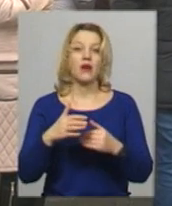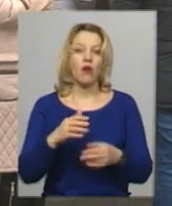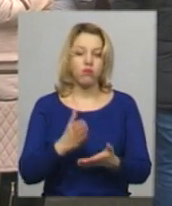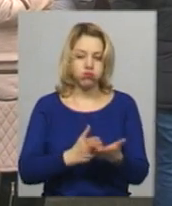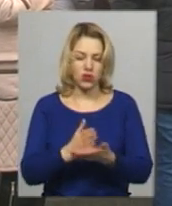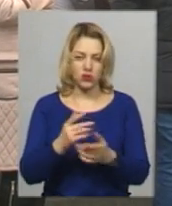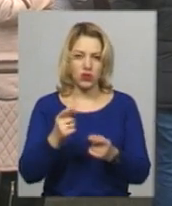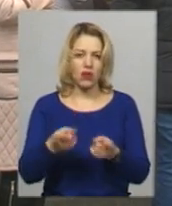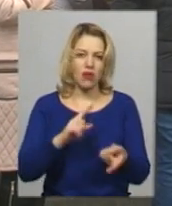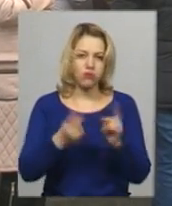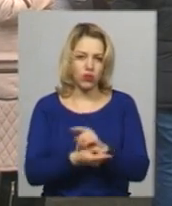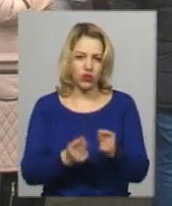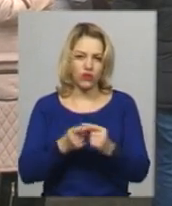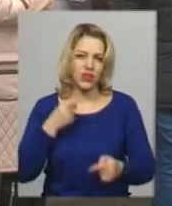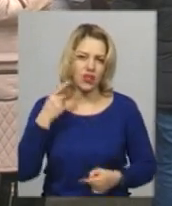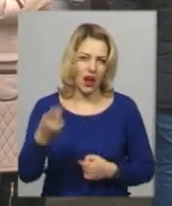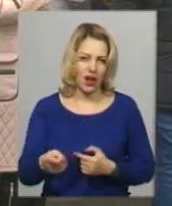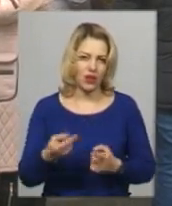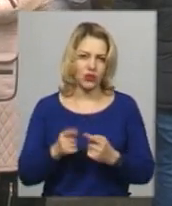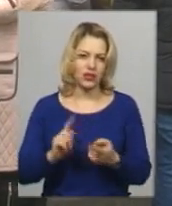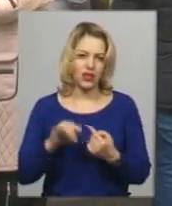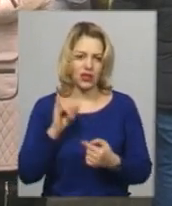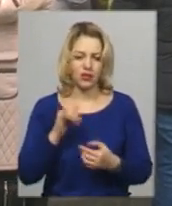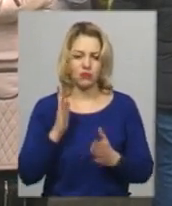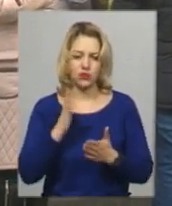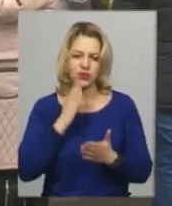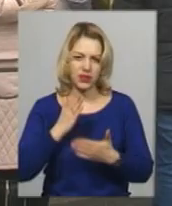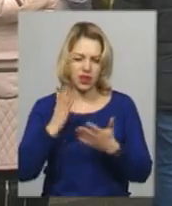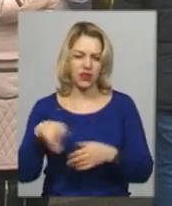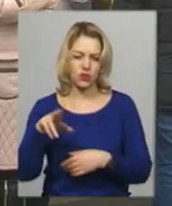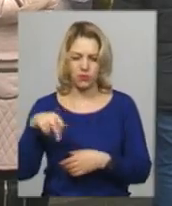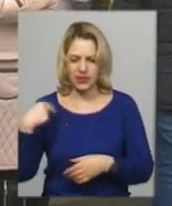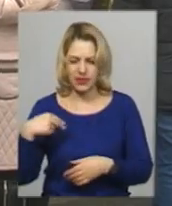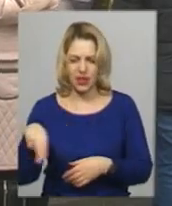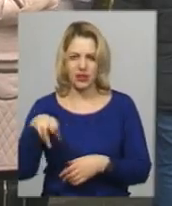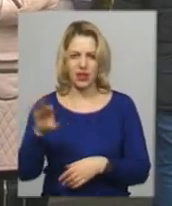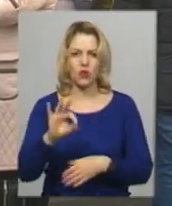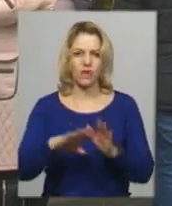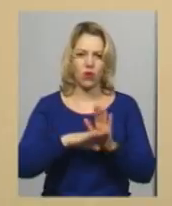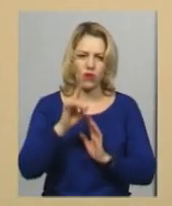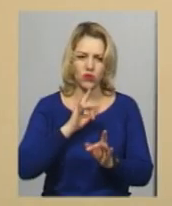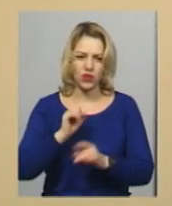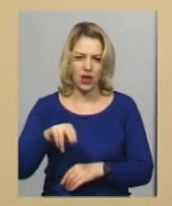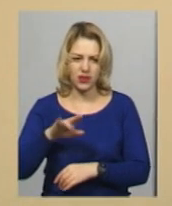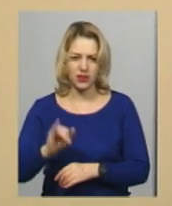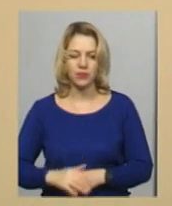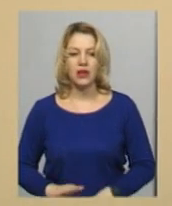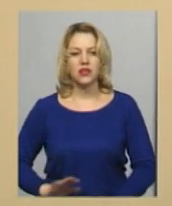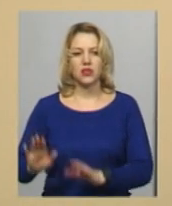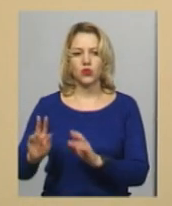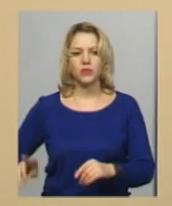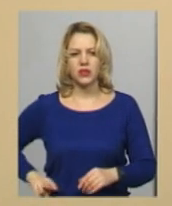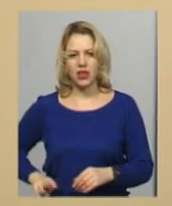ініціюють, і громада ініціює звернення до президента, до депутати Верховної Ради, тому що це крик душі. Заступник директора